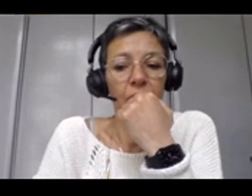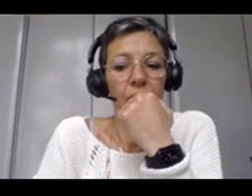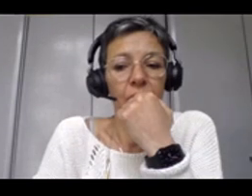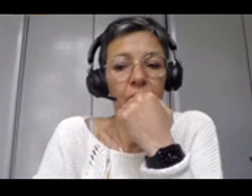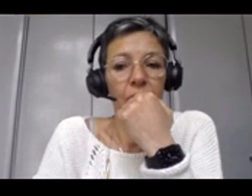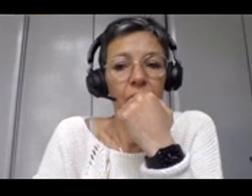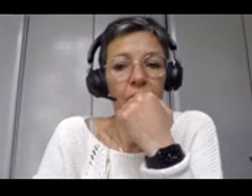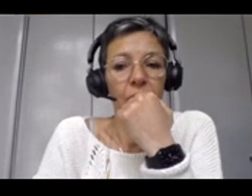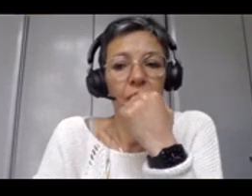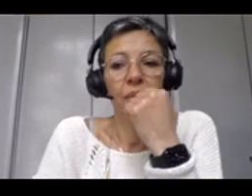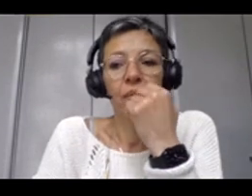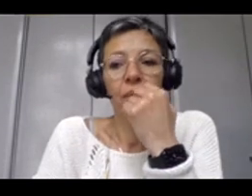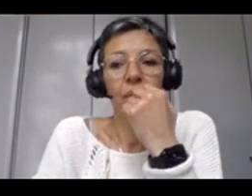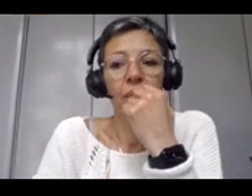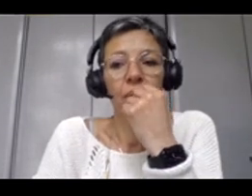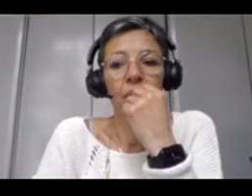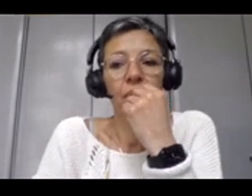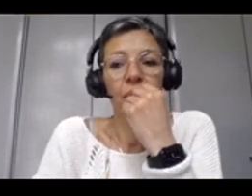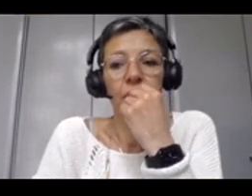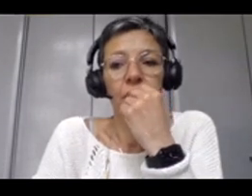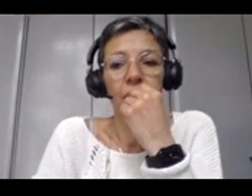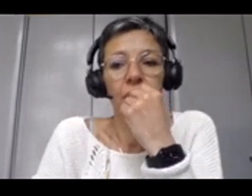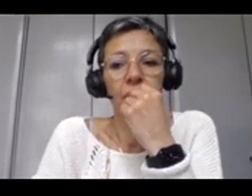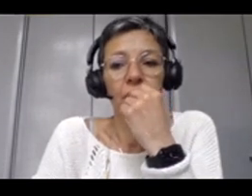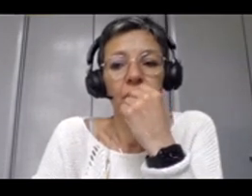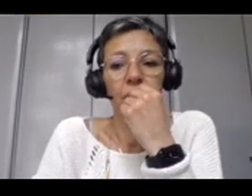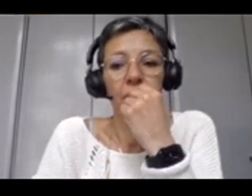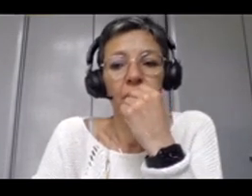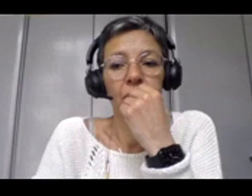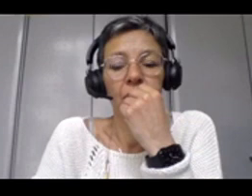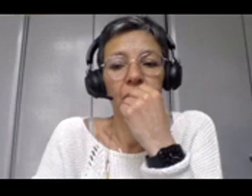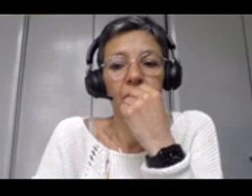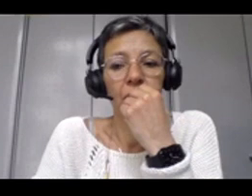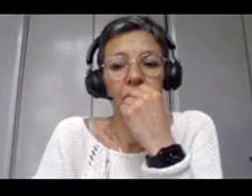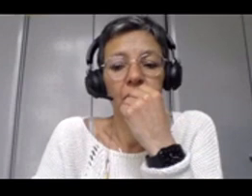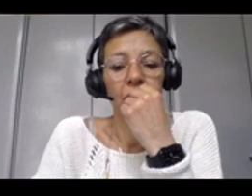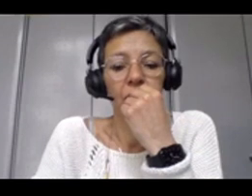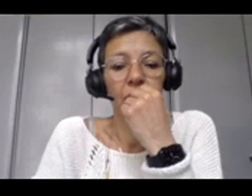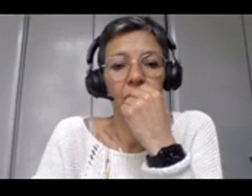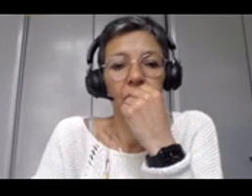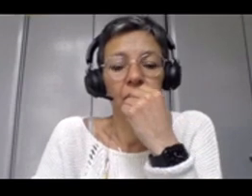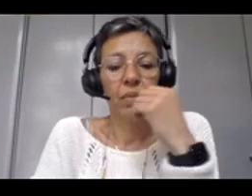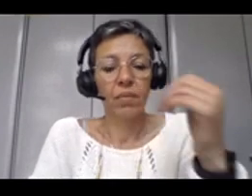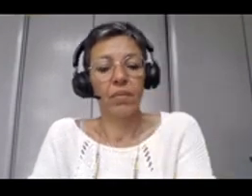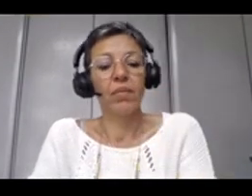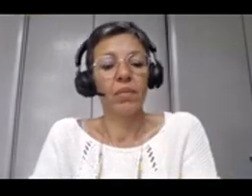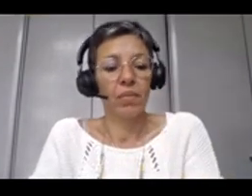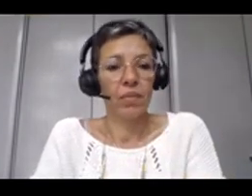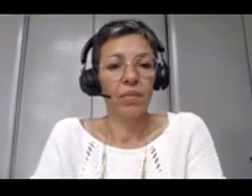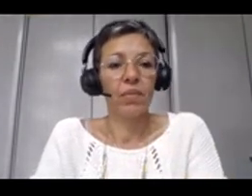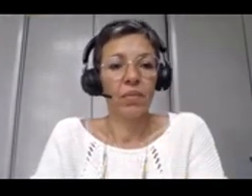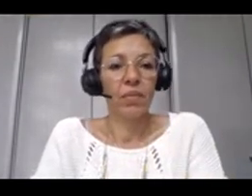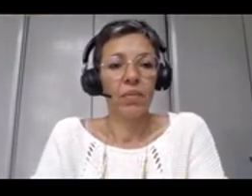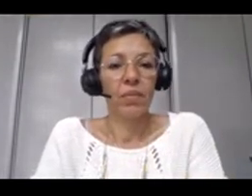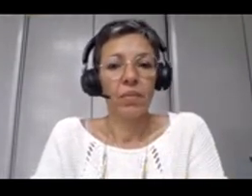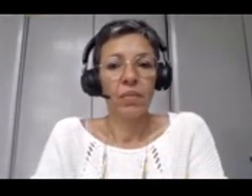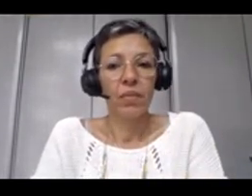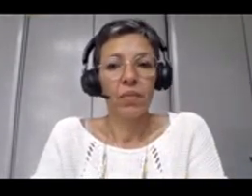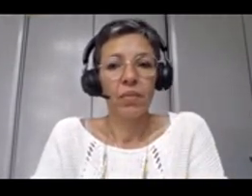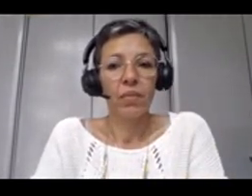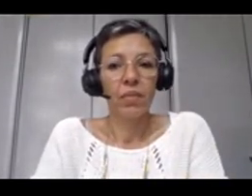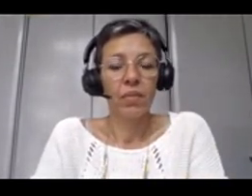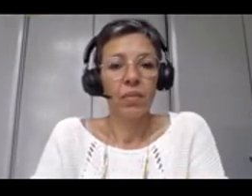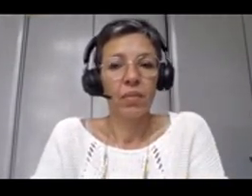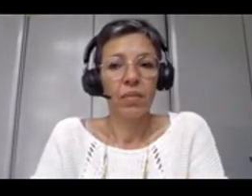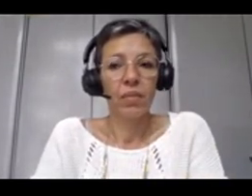on a deux exemples venus de la France, qui sont le PPBIM, la 23386, qui est née d'une